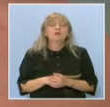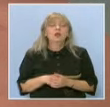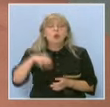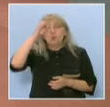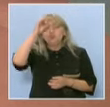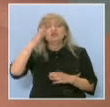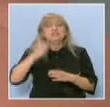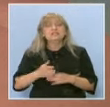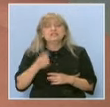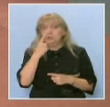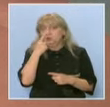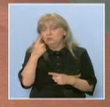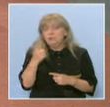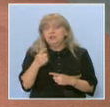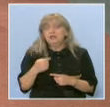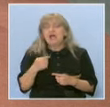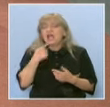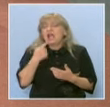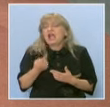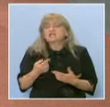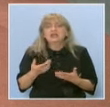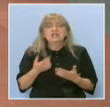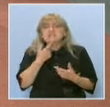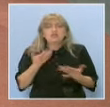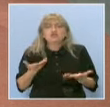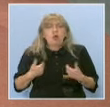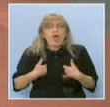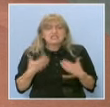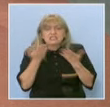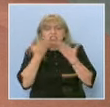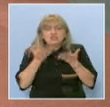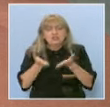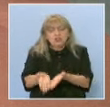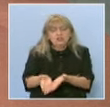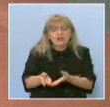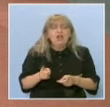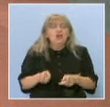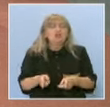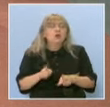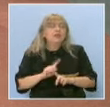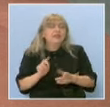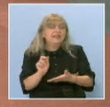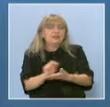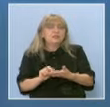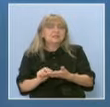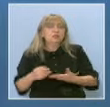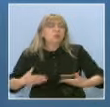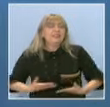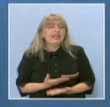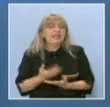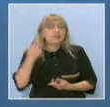Ученикът стига до момента, който се каза, добре, аз защо да учита това нещо, като то не е написано интересно, не е написано разбираемо.